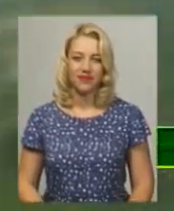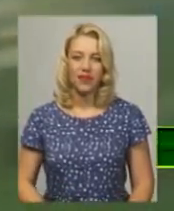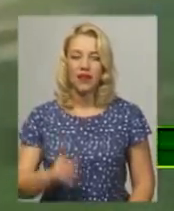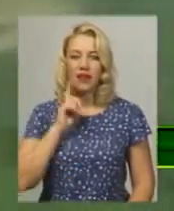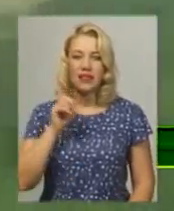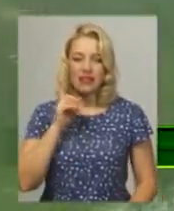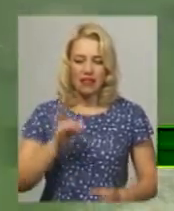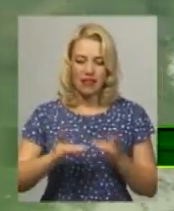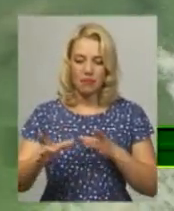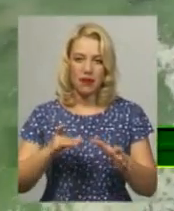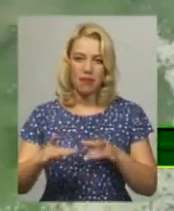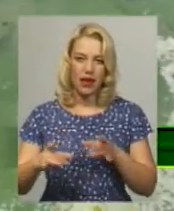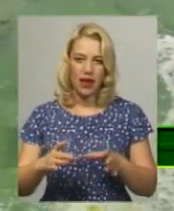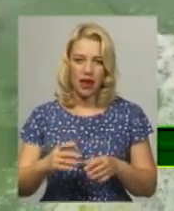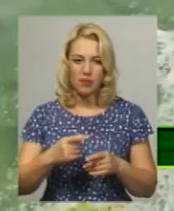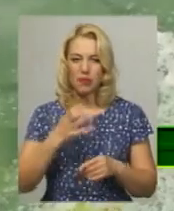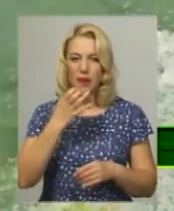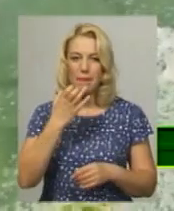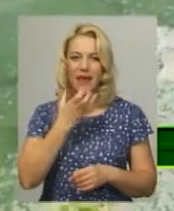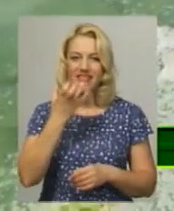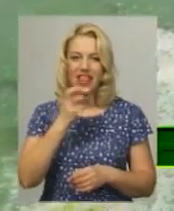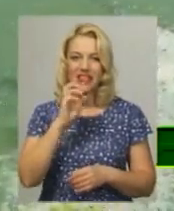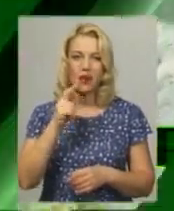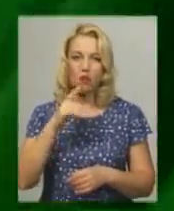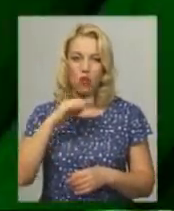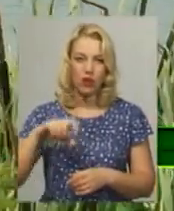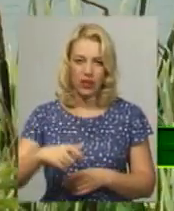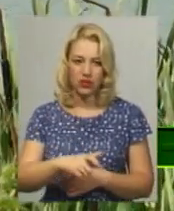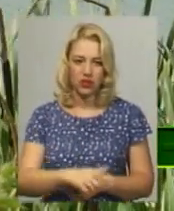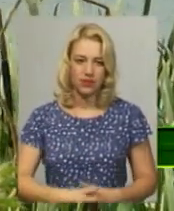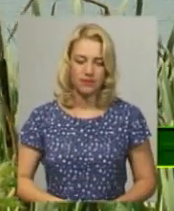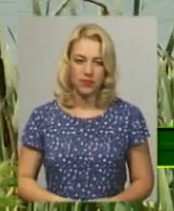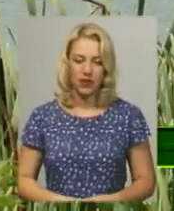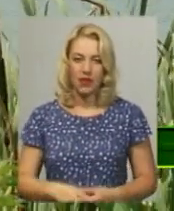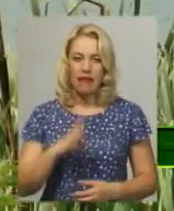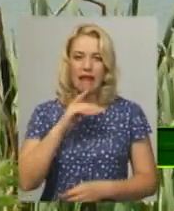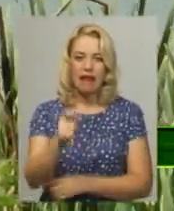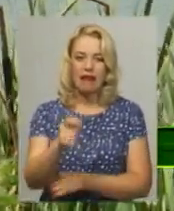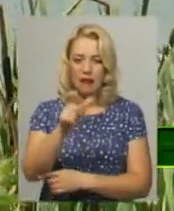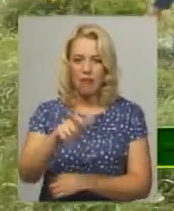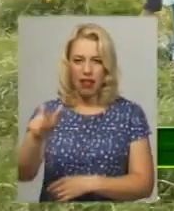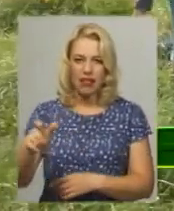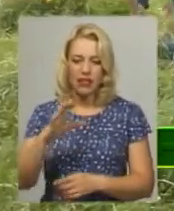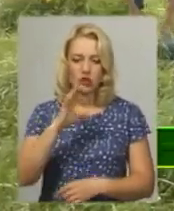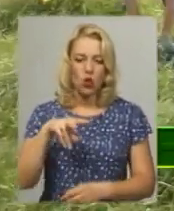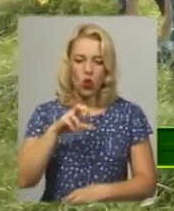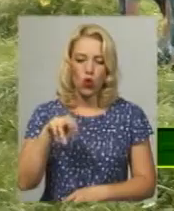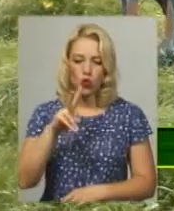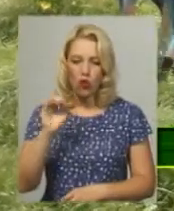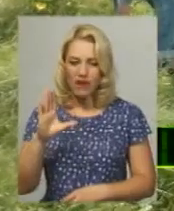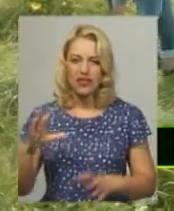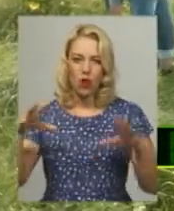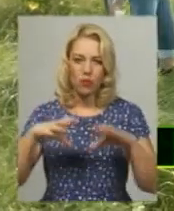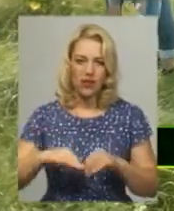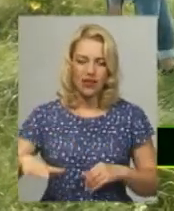Зеленими плямами вкрилася річка Південний Бух у Хмельницькому. Рибалки Солопковецької об'єднаної тергромади